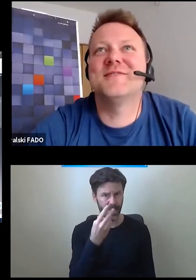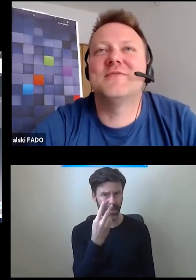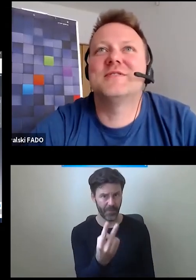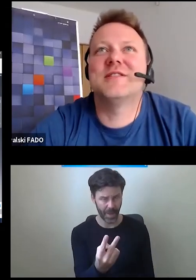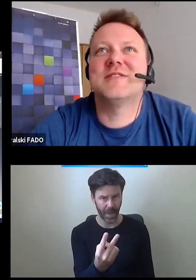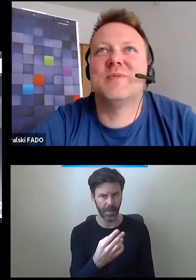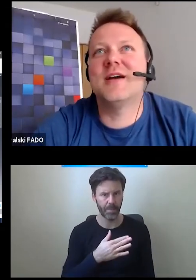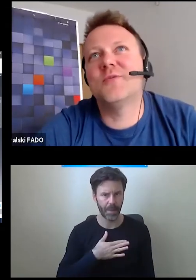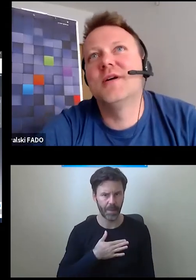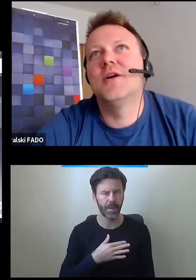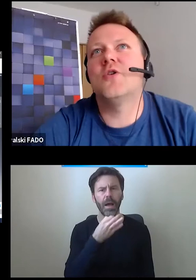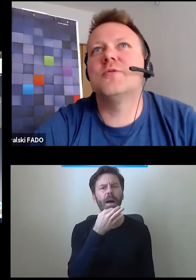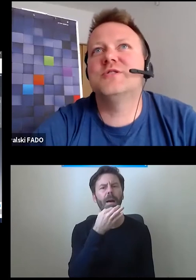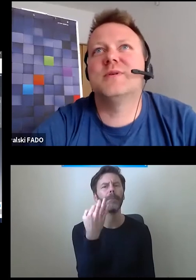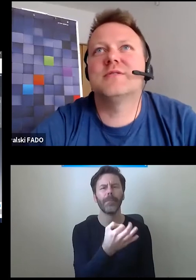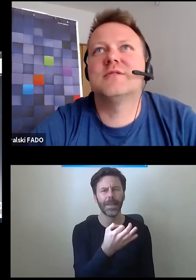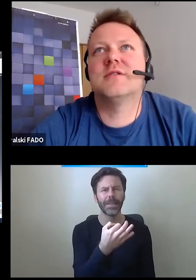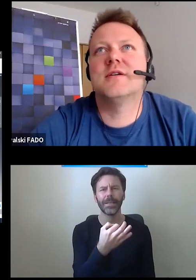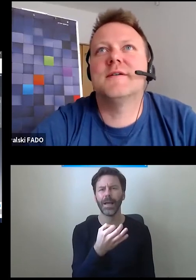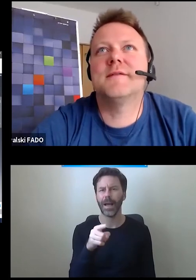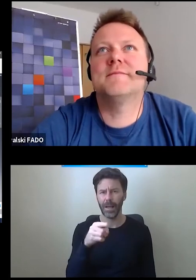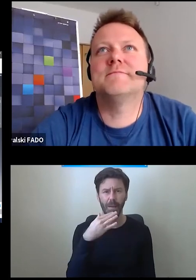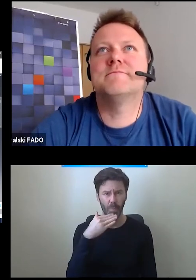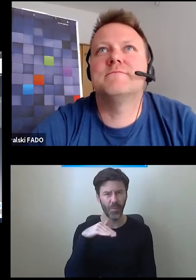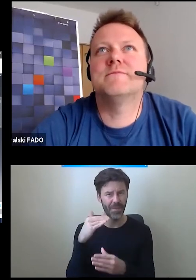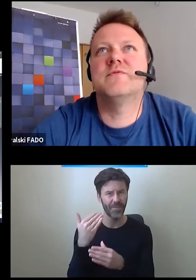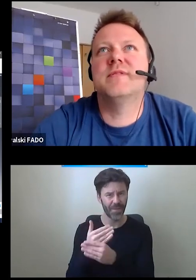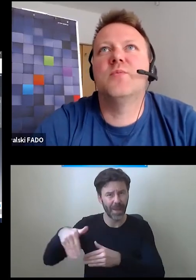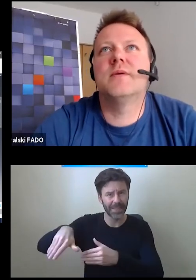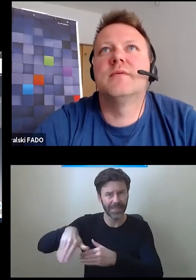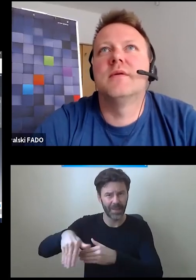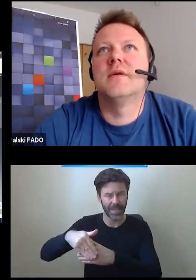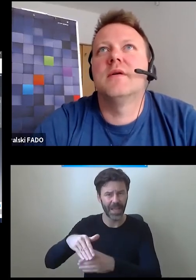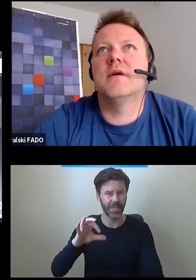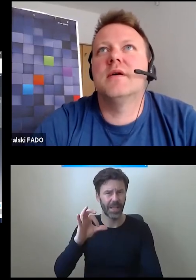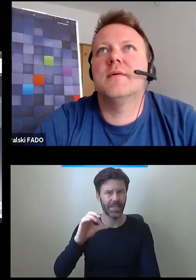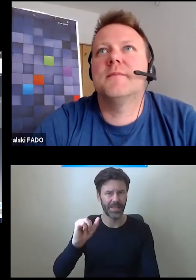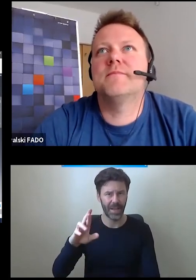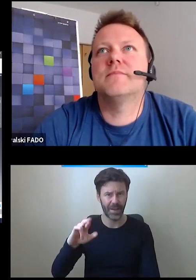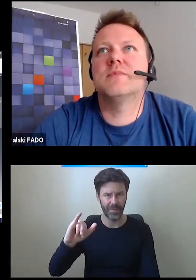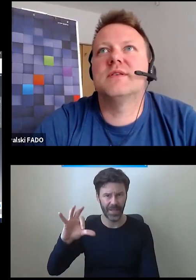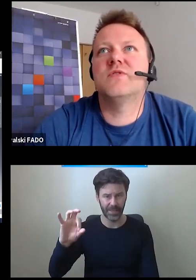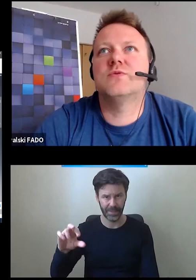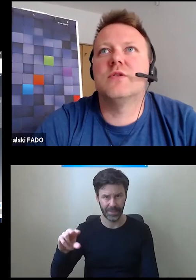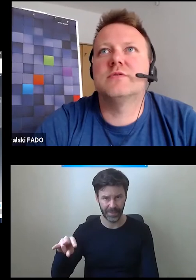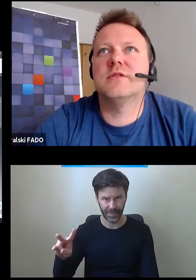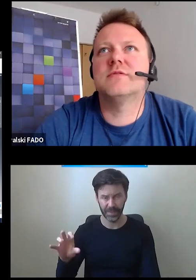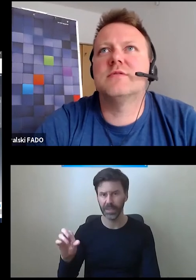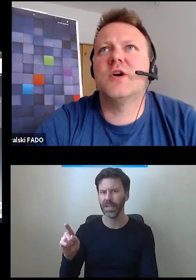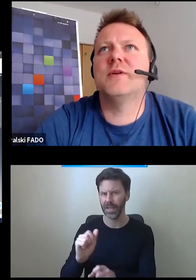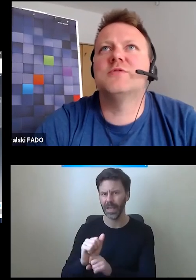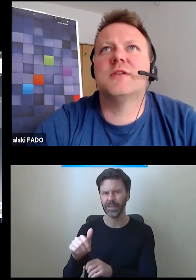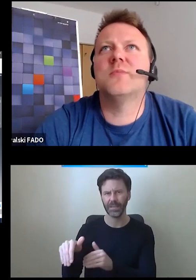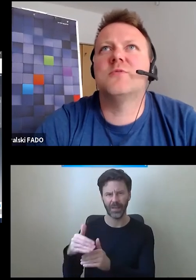właśnie teraz padają o tą liczbę tych firm serwisujących.